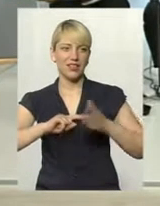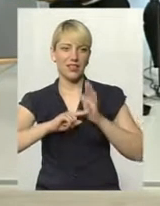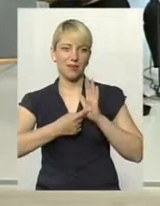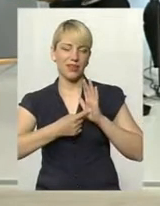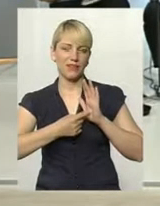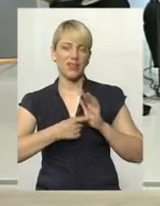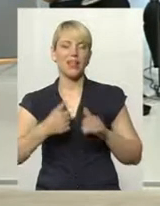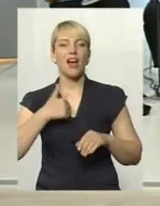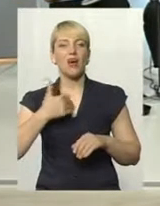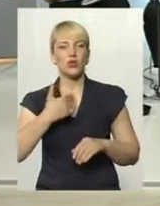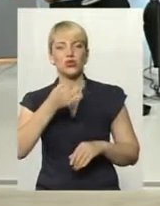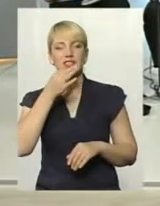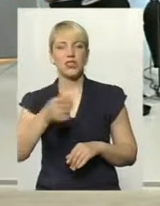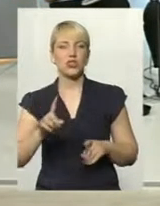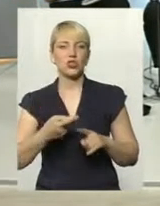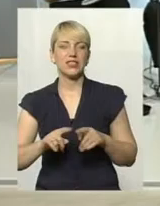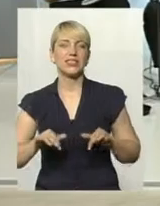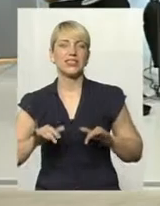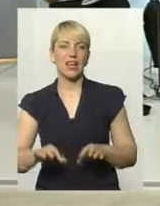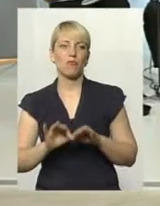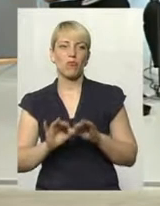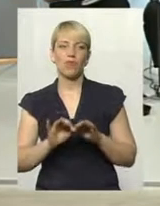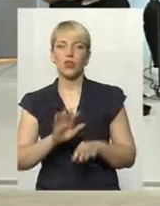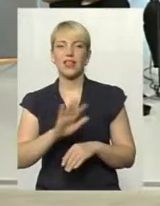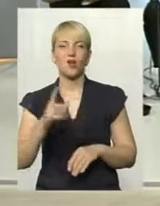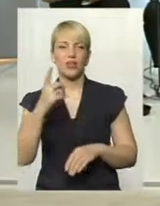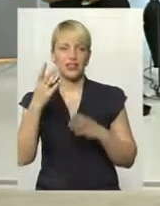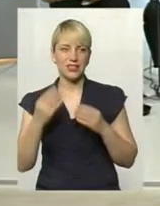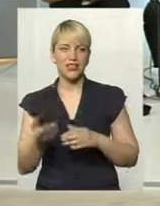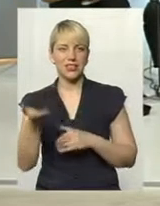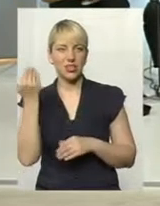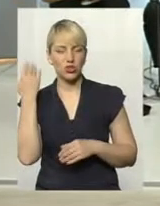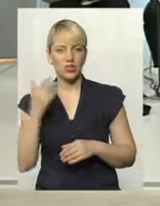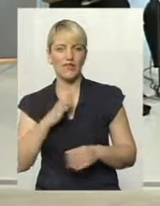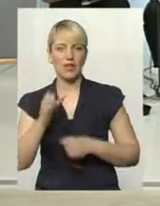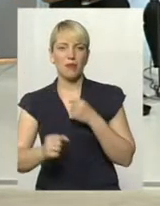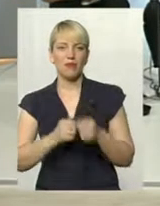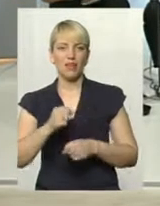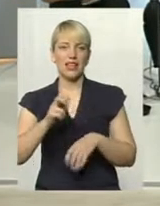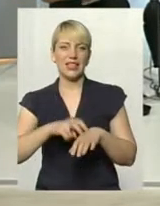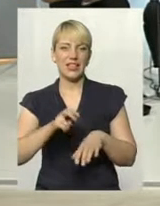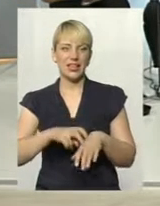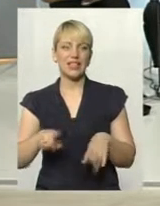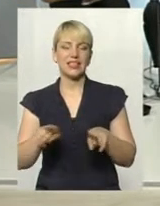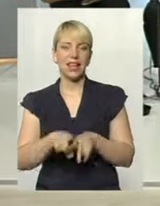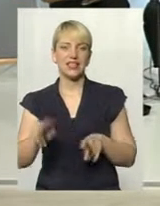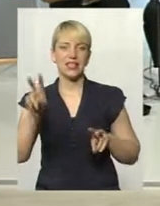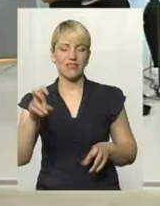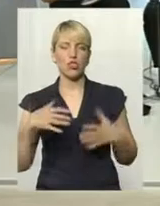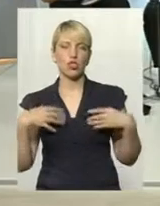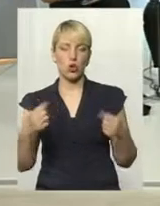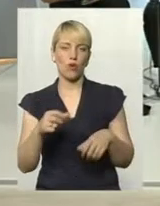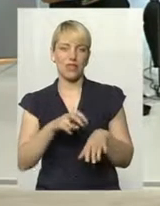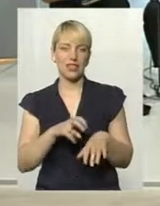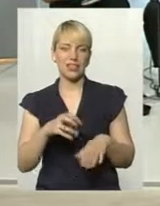Я хочу сказати, що заходи ці проводяться вже не один день. Нещодавно бігали лікарів, так і називалося «Здоровий